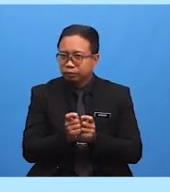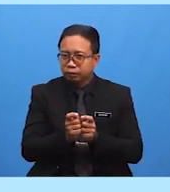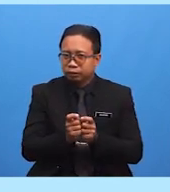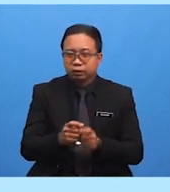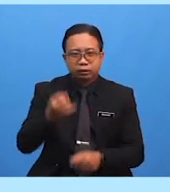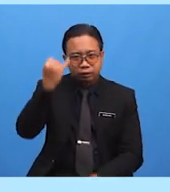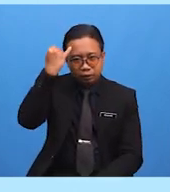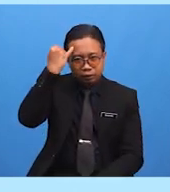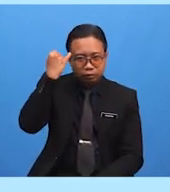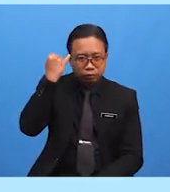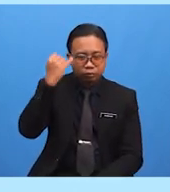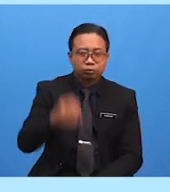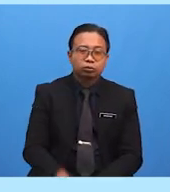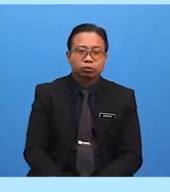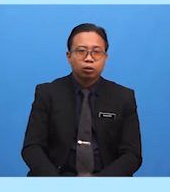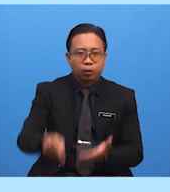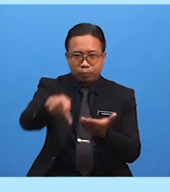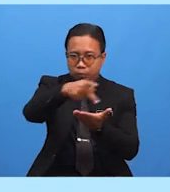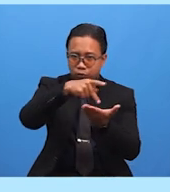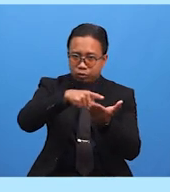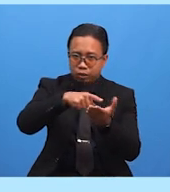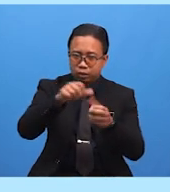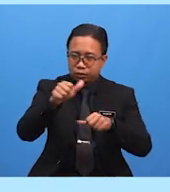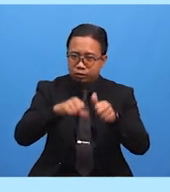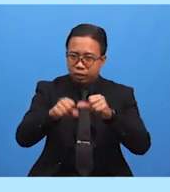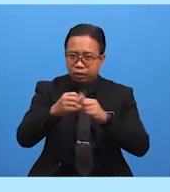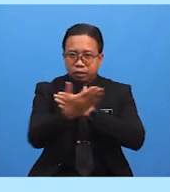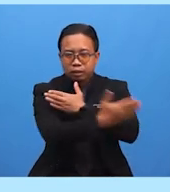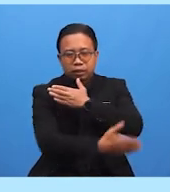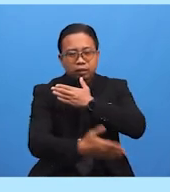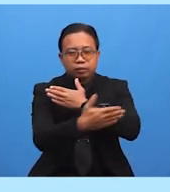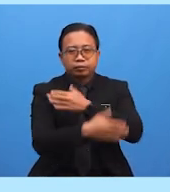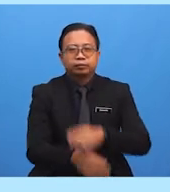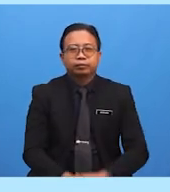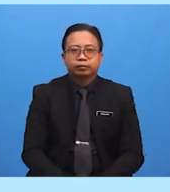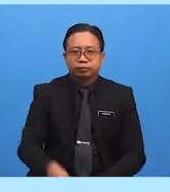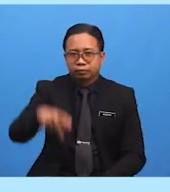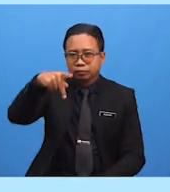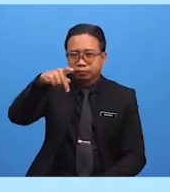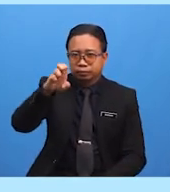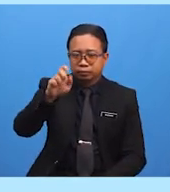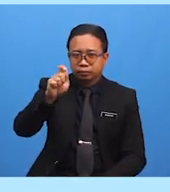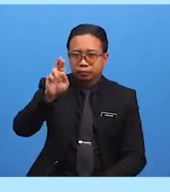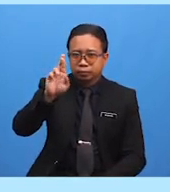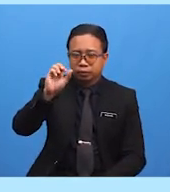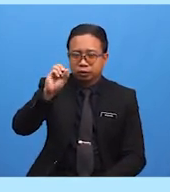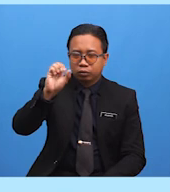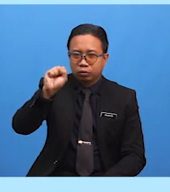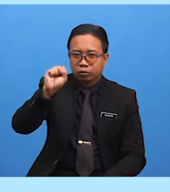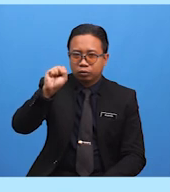Seperti Pusat Sains Negara Petrosains Kuala Lumpur